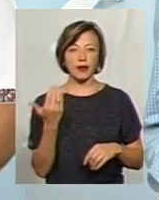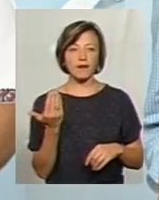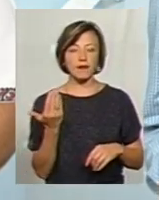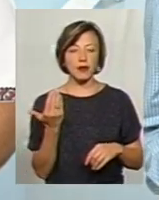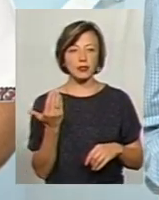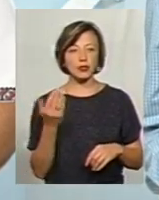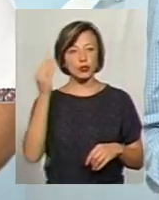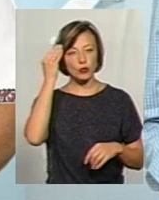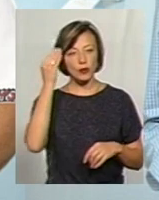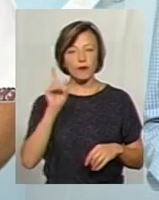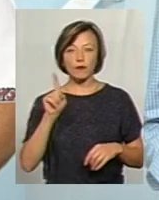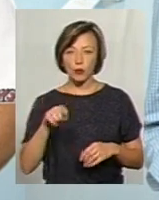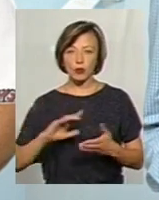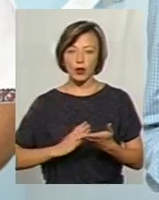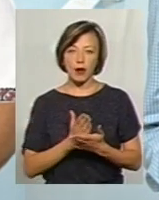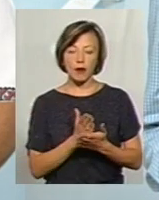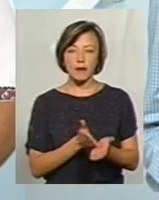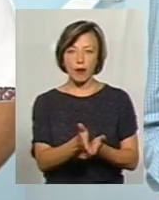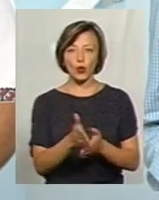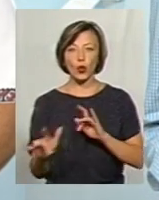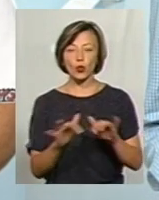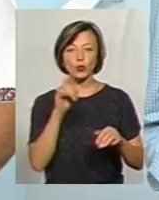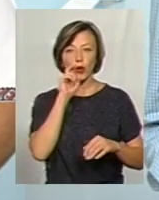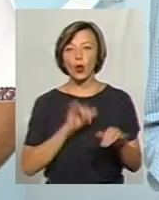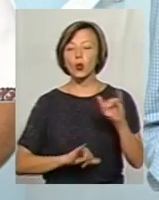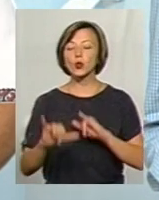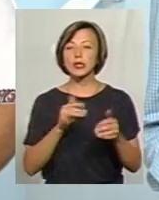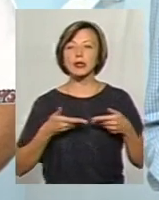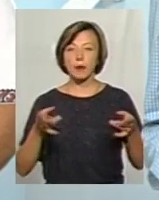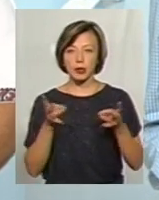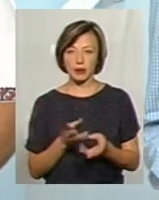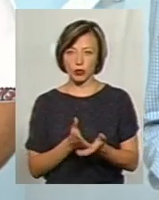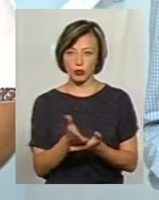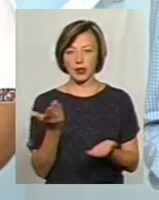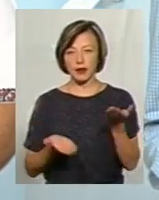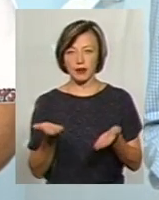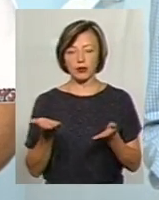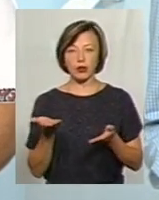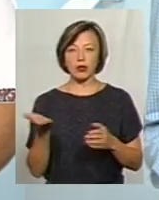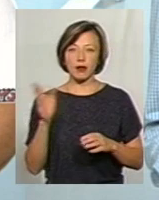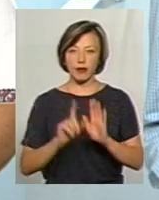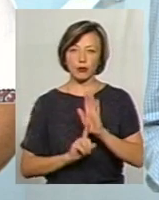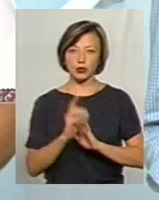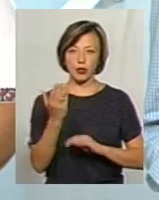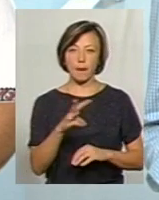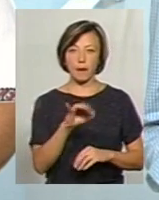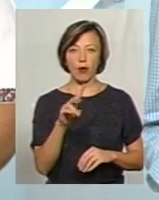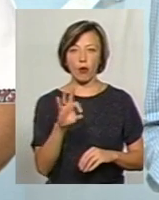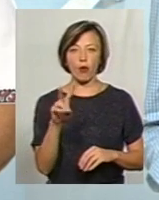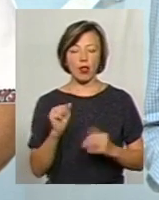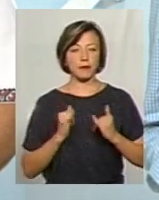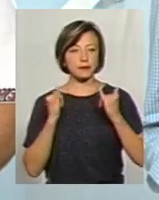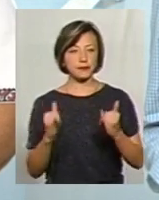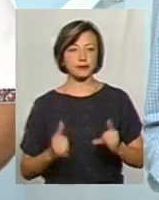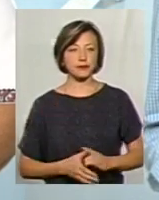Чи в тому суспільно-політичному напрямку рухається наша країна, і куди нам потрібно все ж таки рухатись? Ну, мабуть, давайте з вас, пане Микола, розпочнемо.